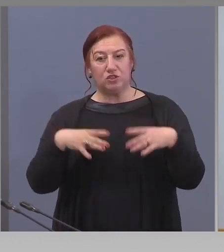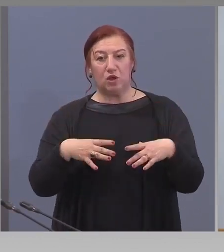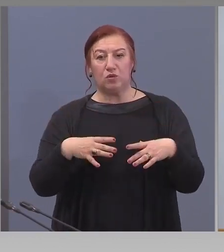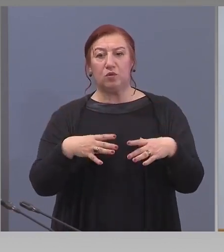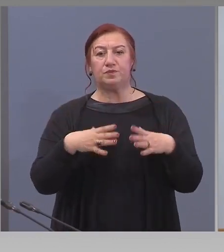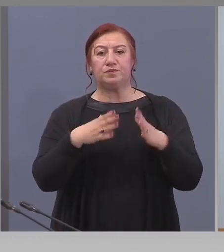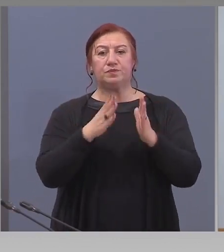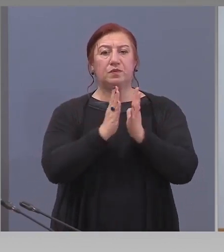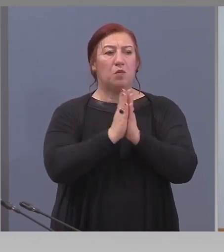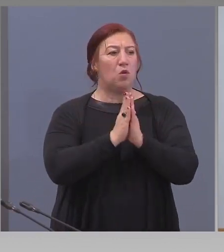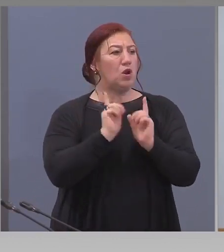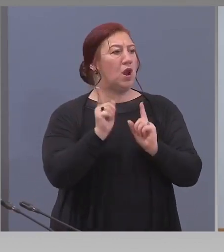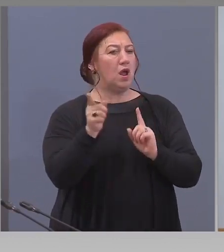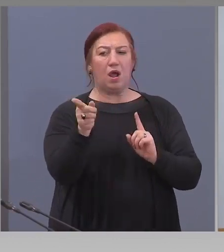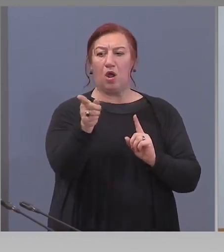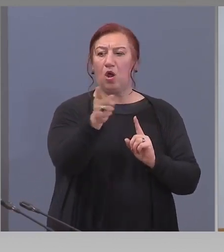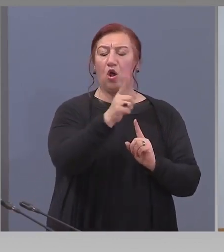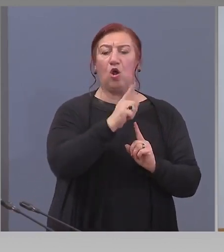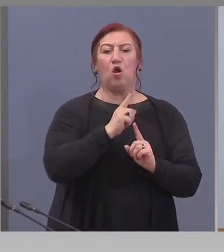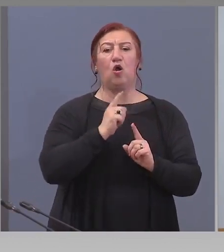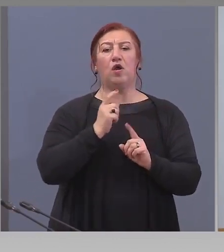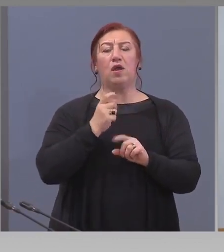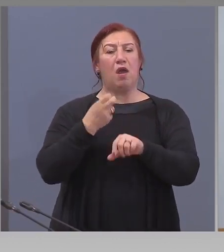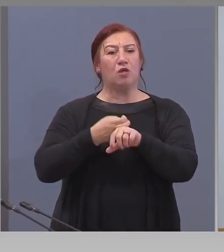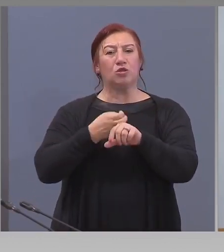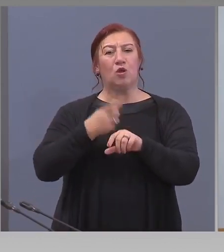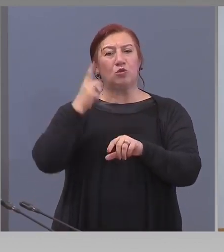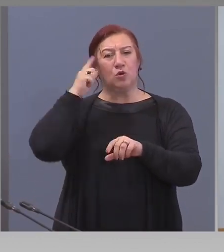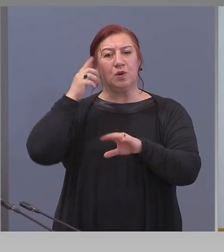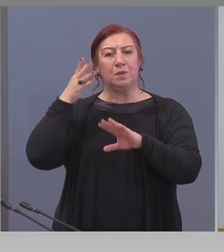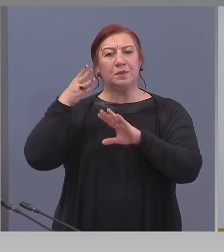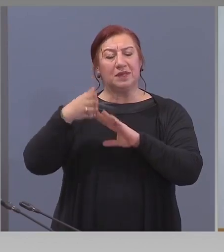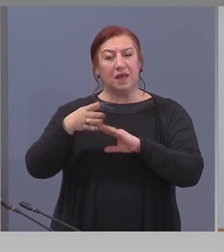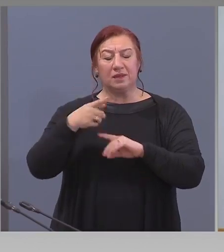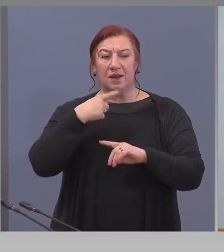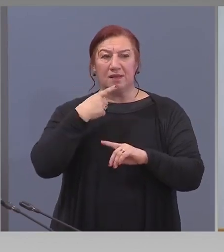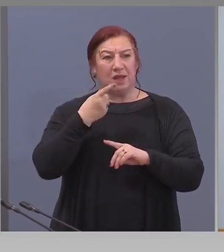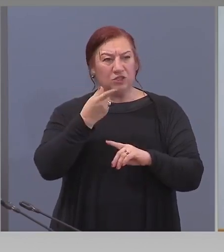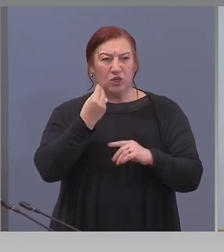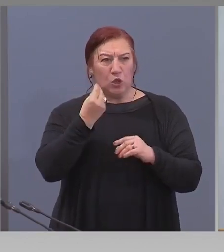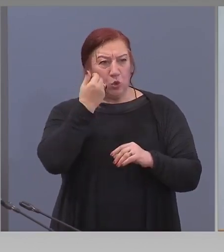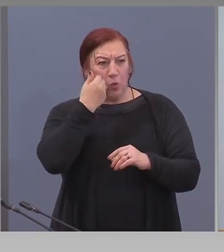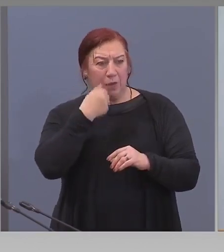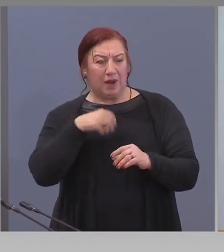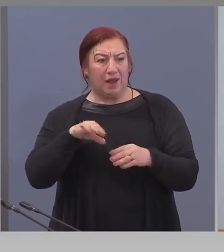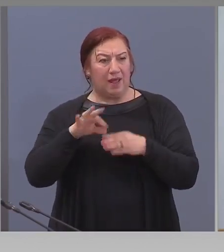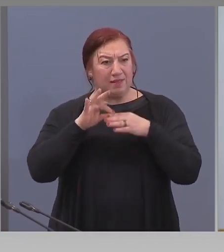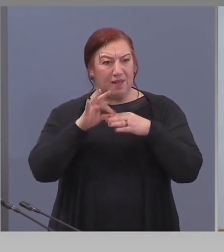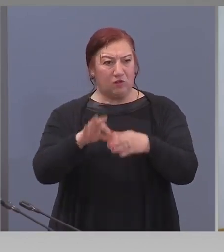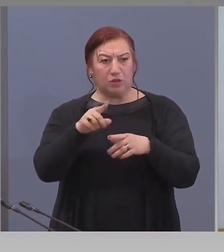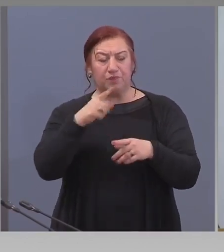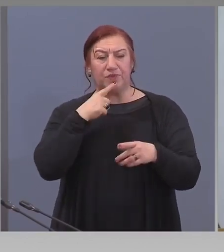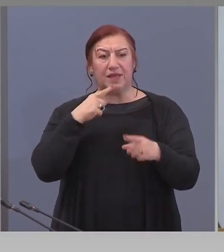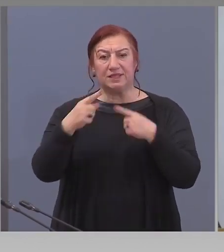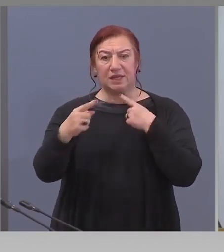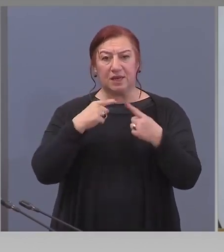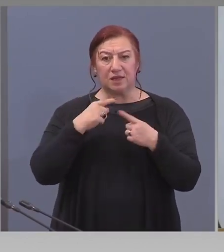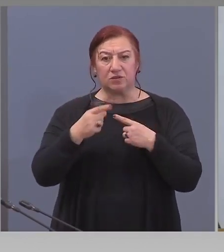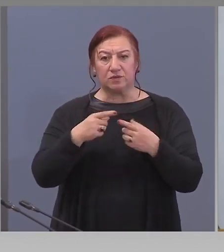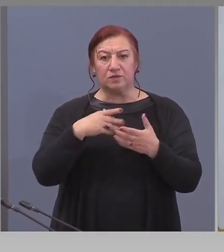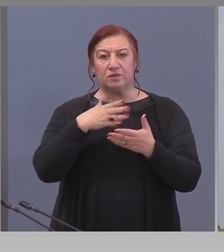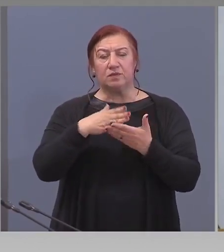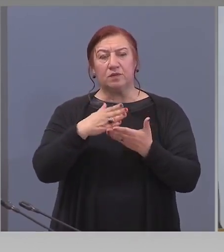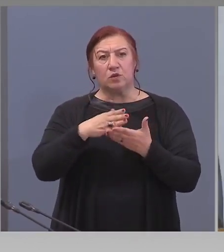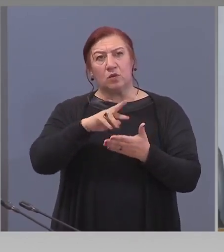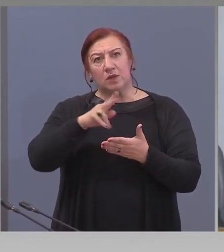спомням, кой беше психиатъра, да каже, полезен ли е този разговор за нацията? И докъде може да доведе той? Има ми